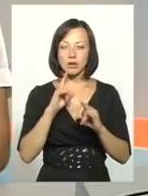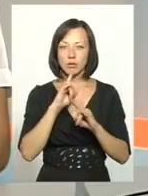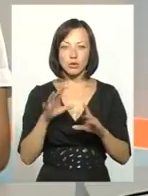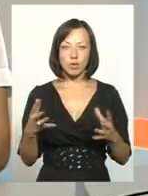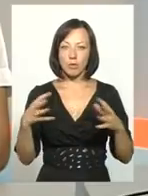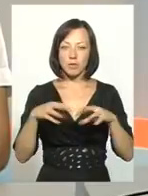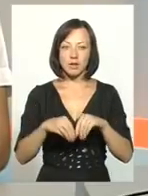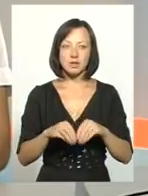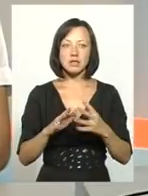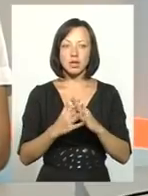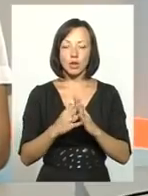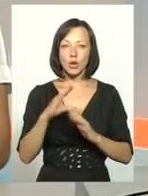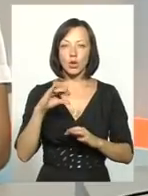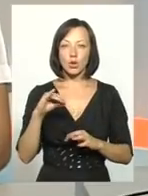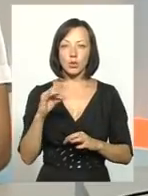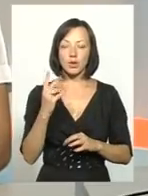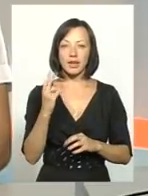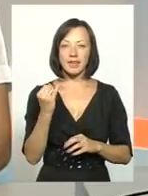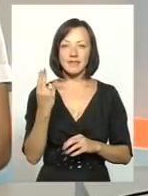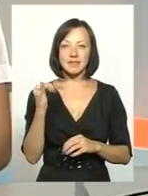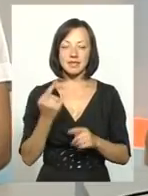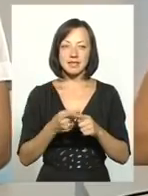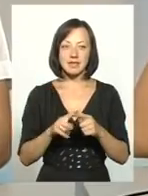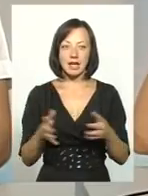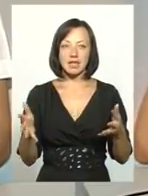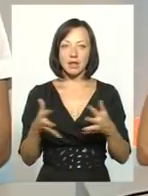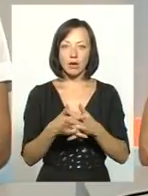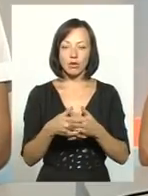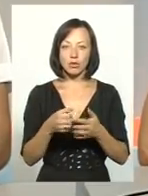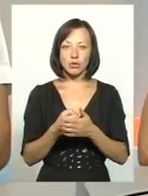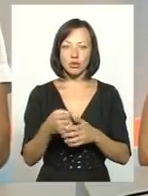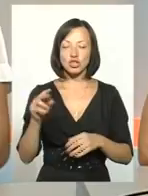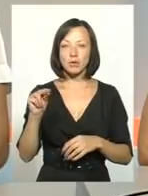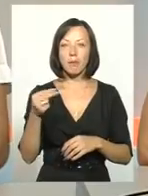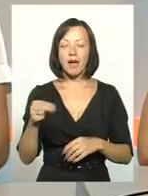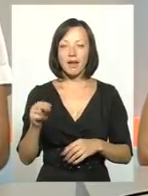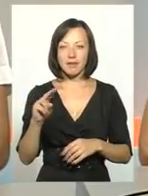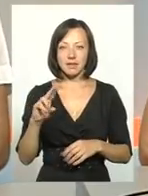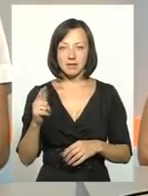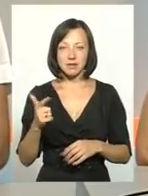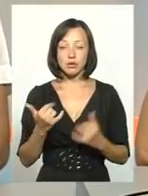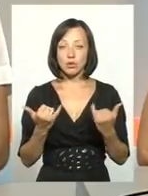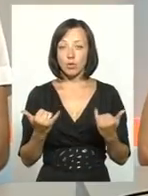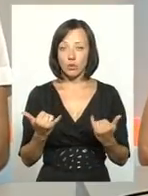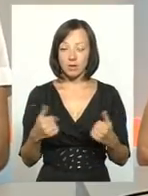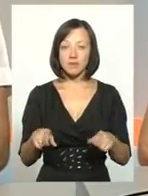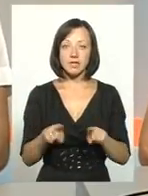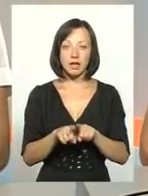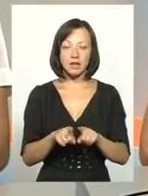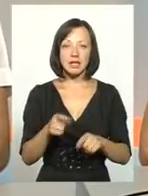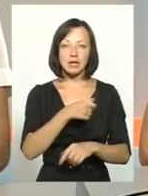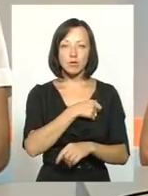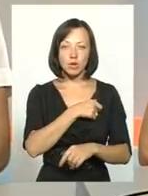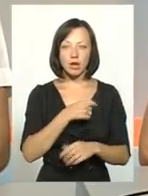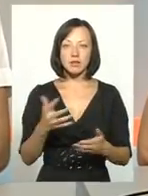об'єднуватися, хоча село Юрківці, це от майже інтегроване до районного центру. Хоча сьогодні все-таки депутати